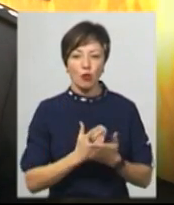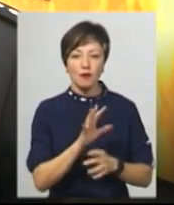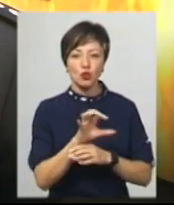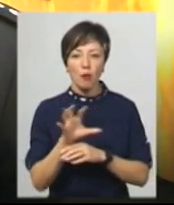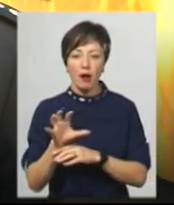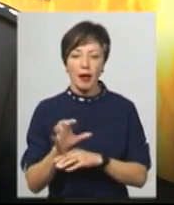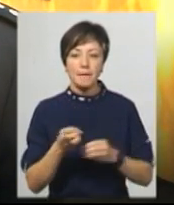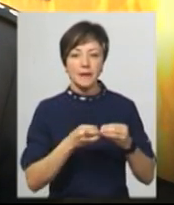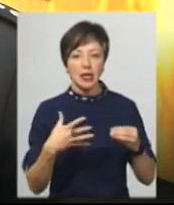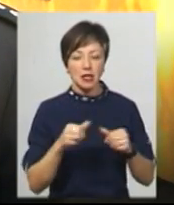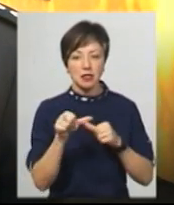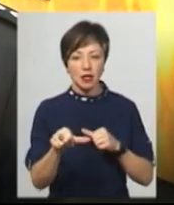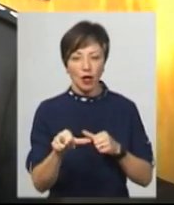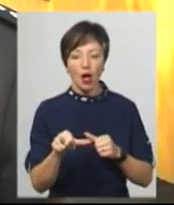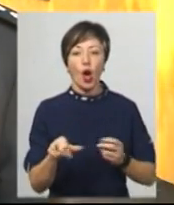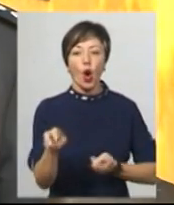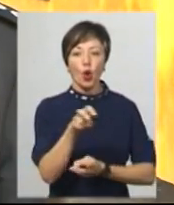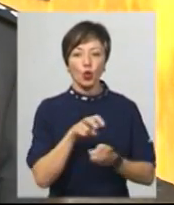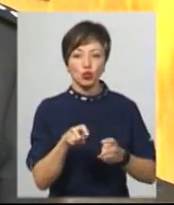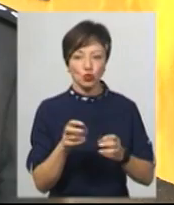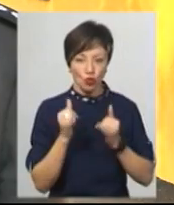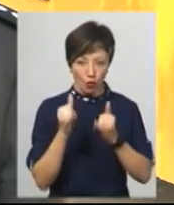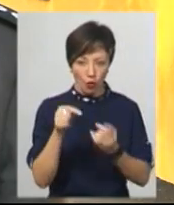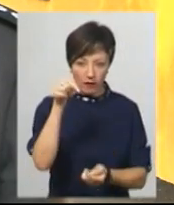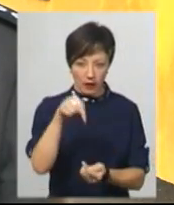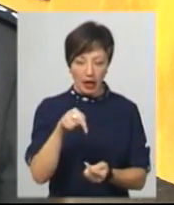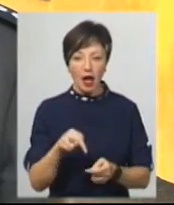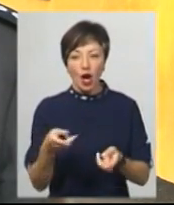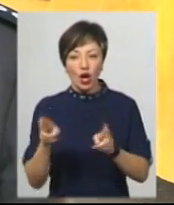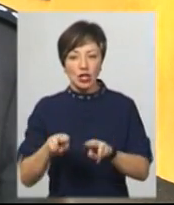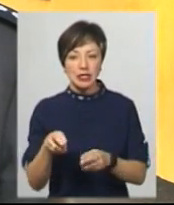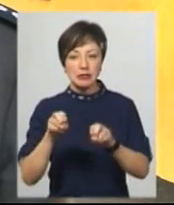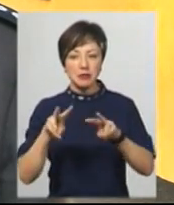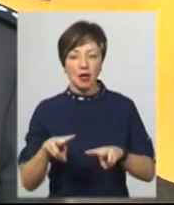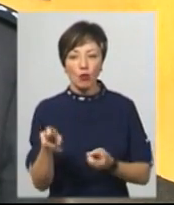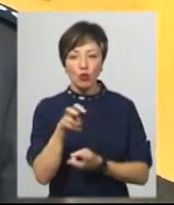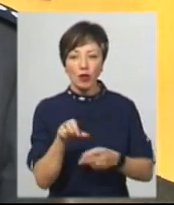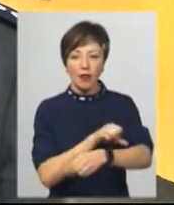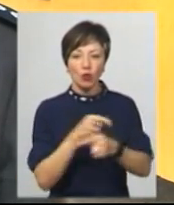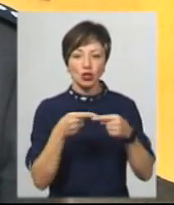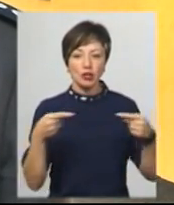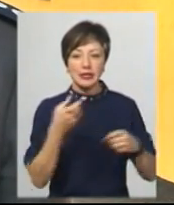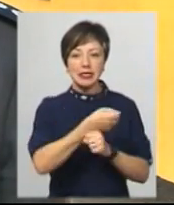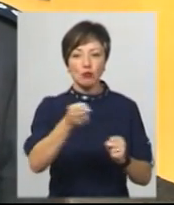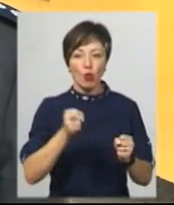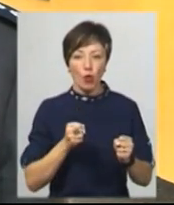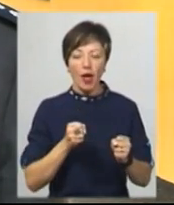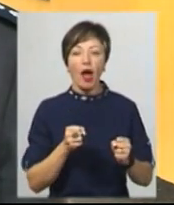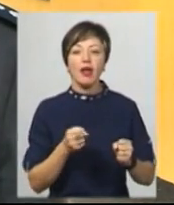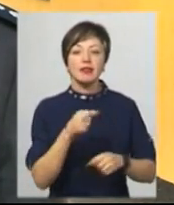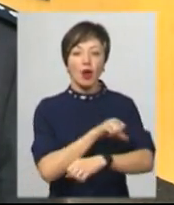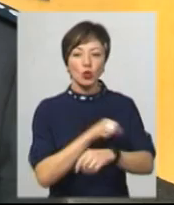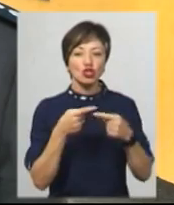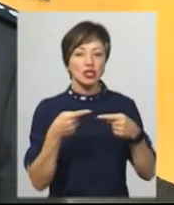собаки, 15 з яких – хорошукових собак, решта – спеціальні собаки з пошуку наркотичних засобів та зброї. В наркотичних